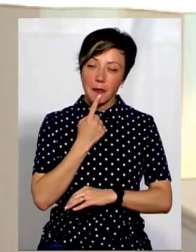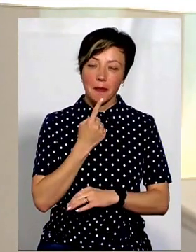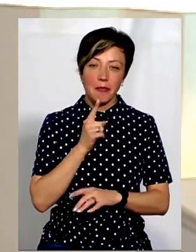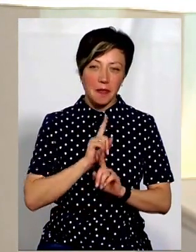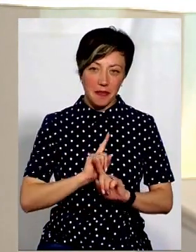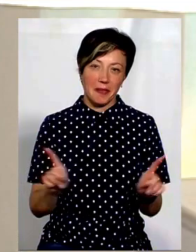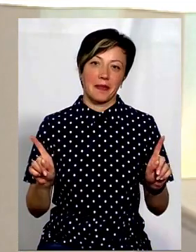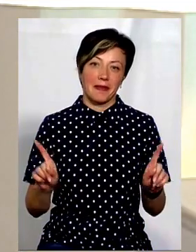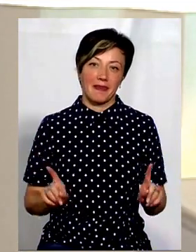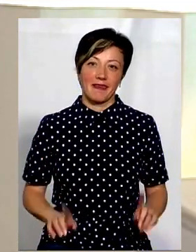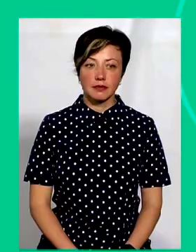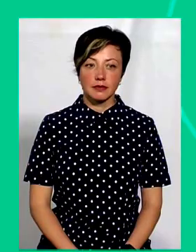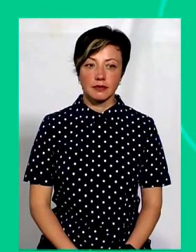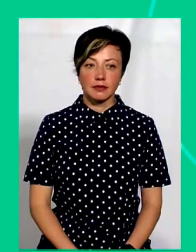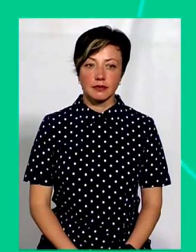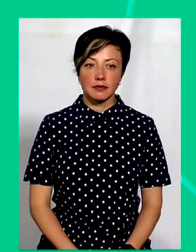делікатесами.